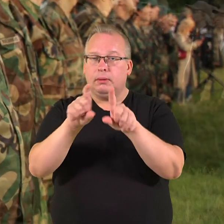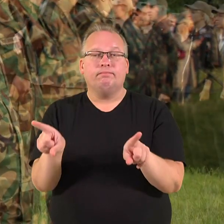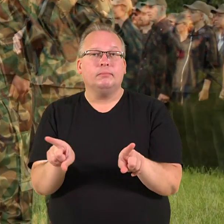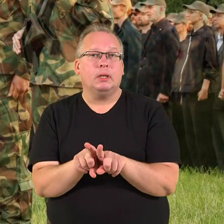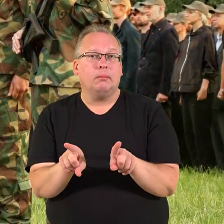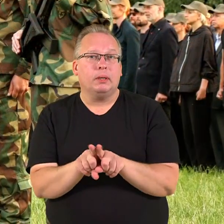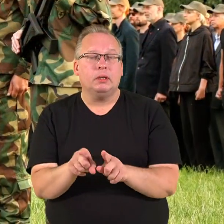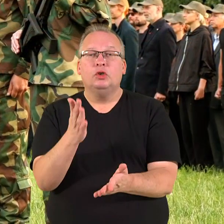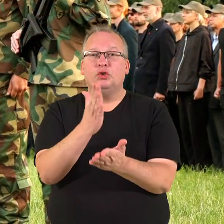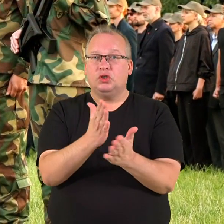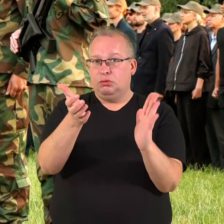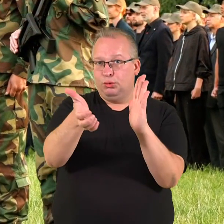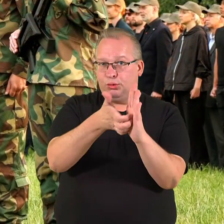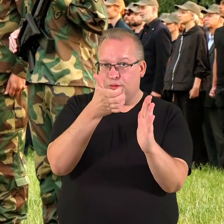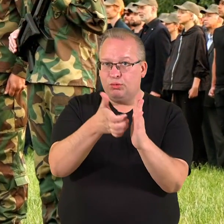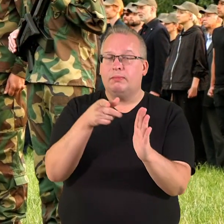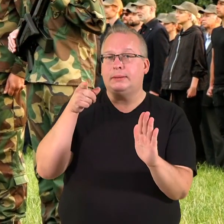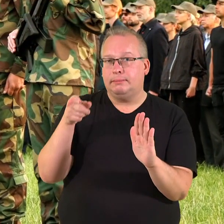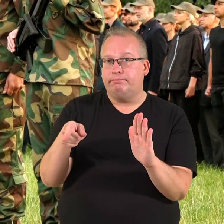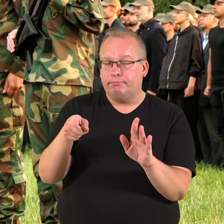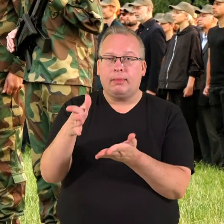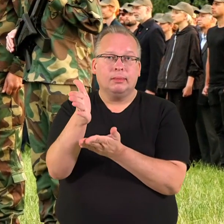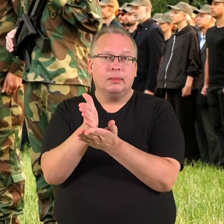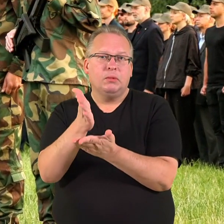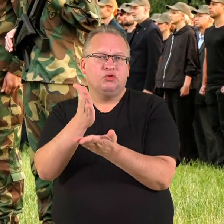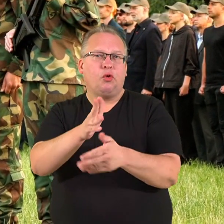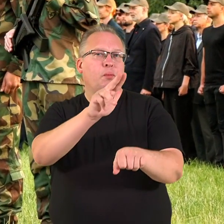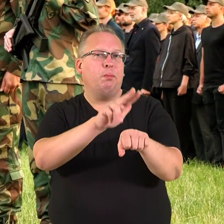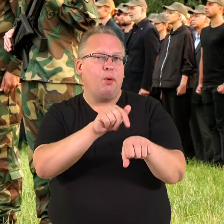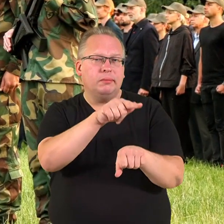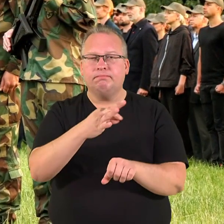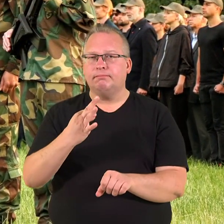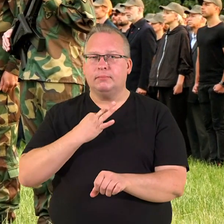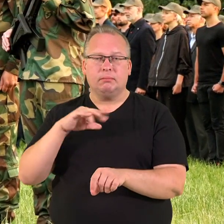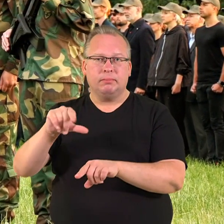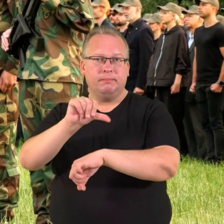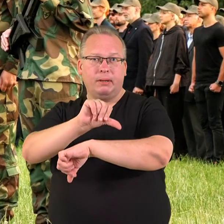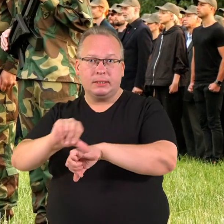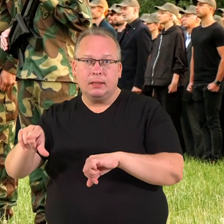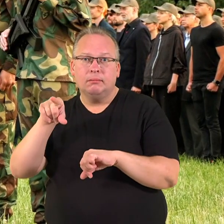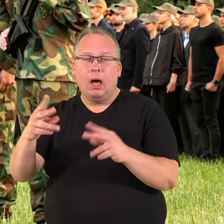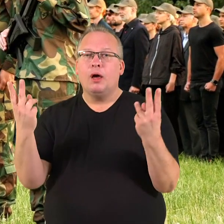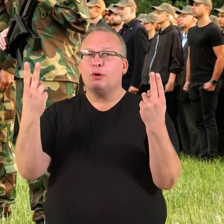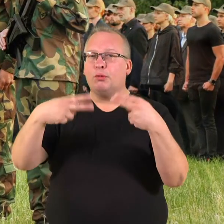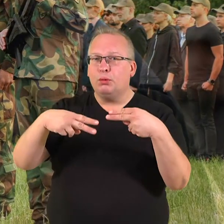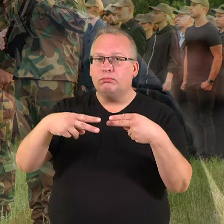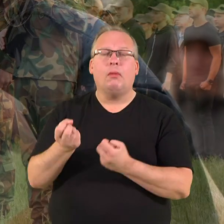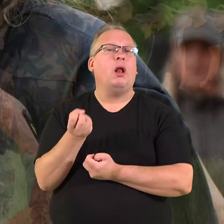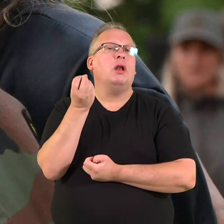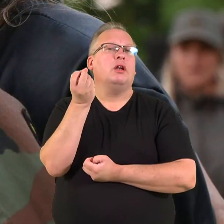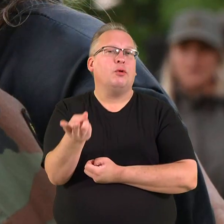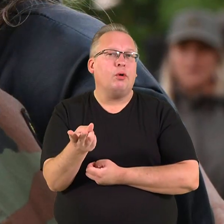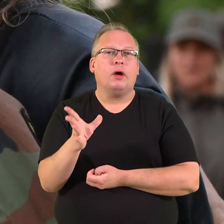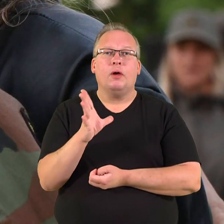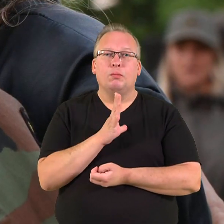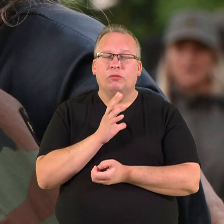saugumo, kai yra trūkumas pajėgumų pas tas tarnybės. Ar tai būtų policija, ar pasienės, ar mūtinės pareigūnai, ar ligoninės, kai buvo